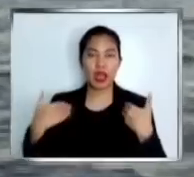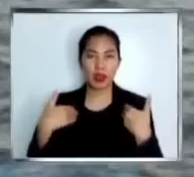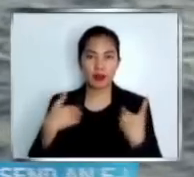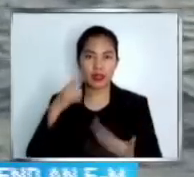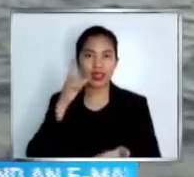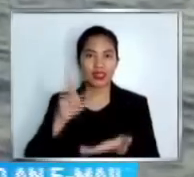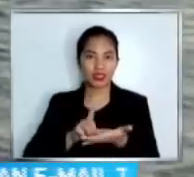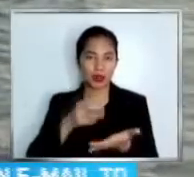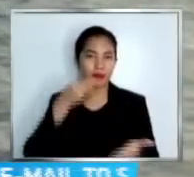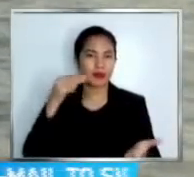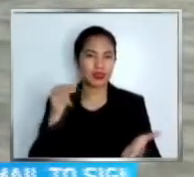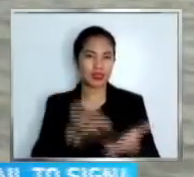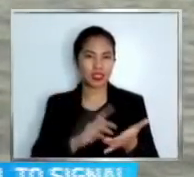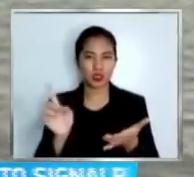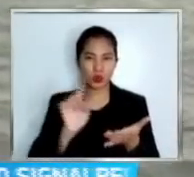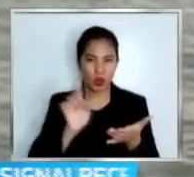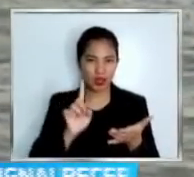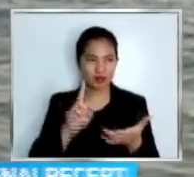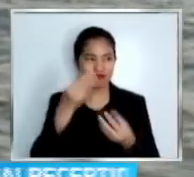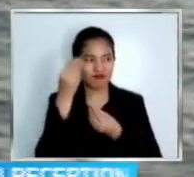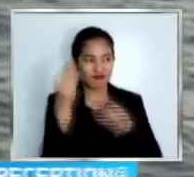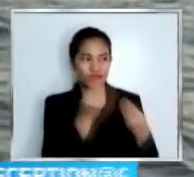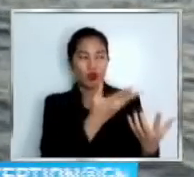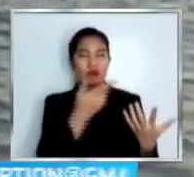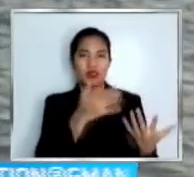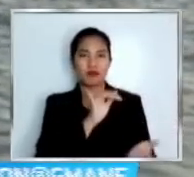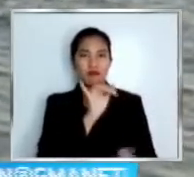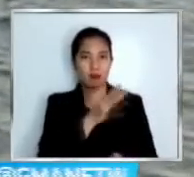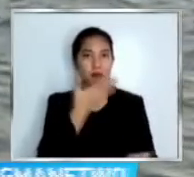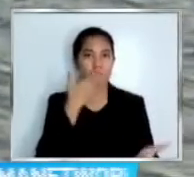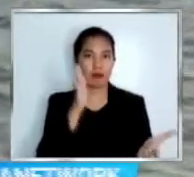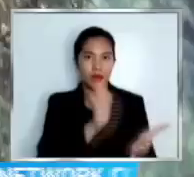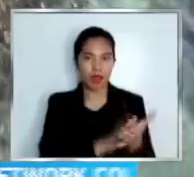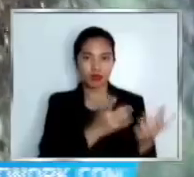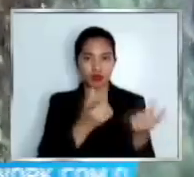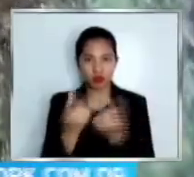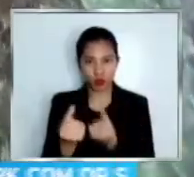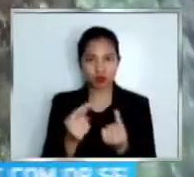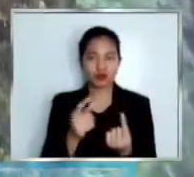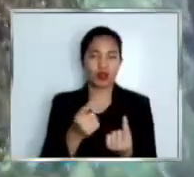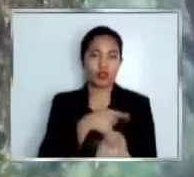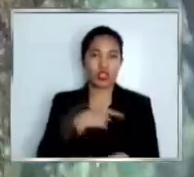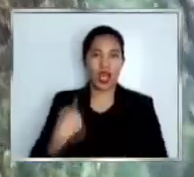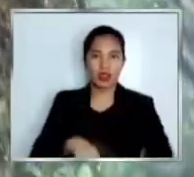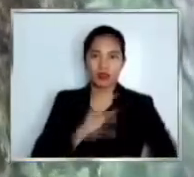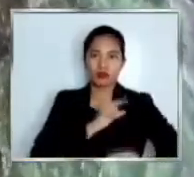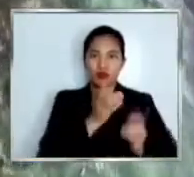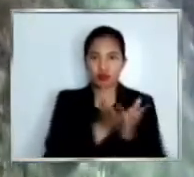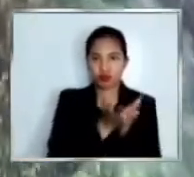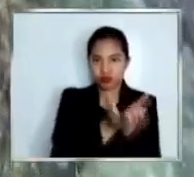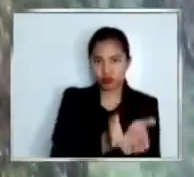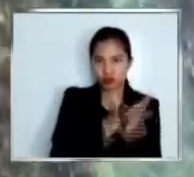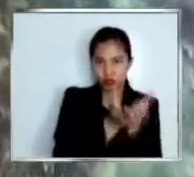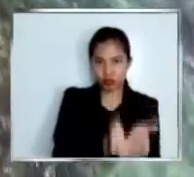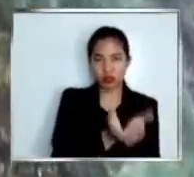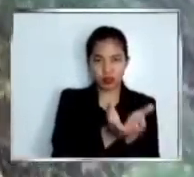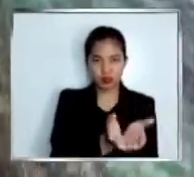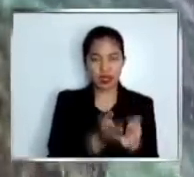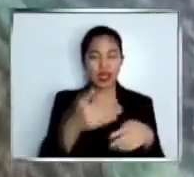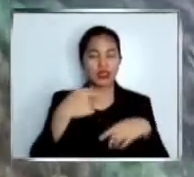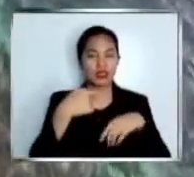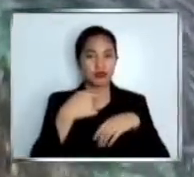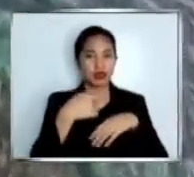Philippines, Wang Xilian, at sa Ministry of Foreign Affairs ng Beijing. Para kay Locsin,